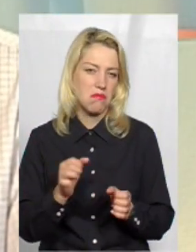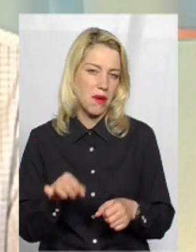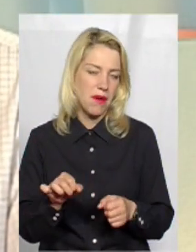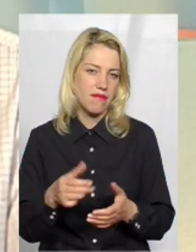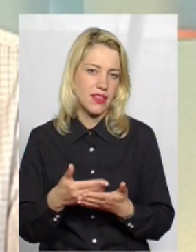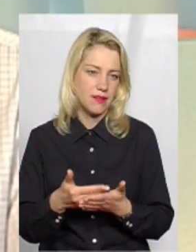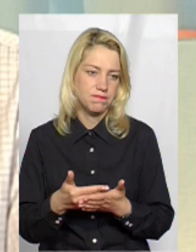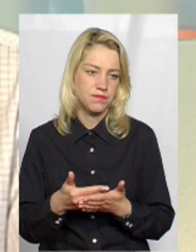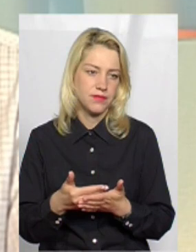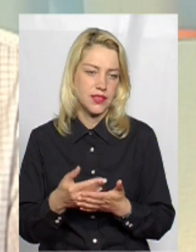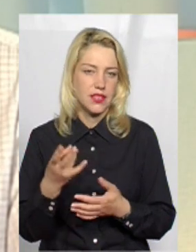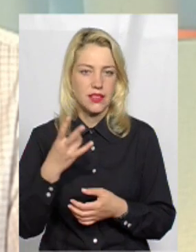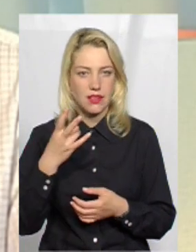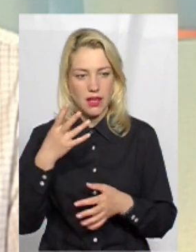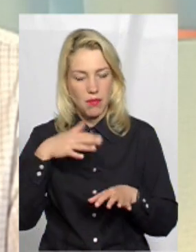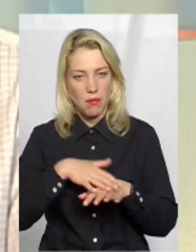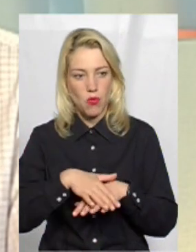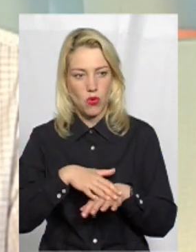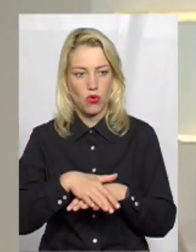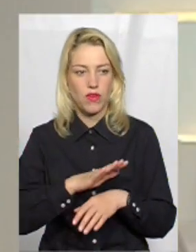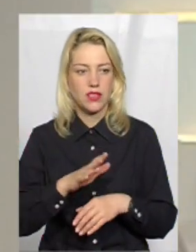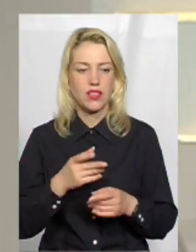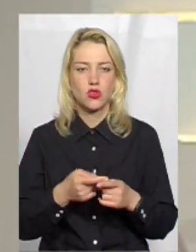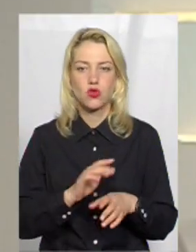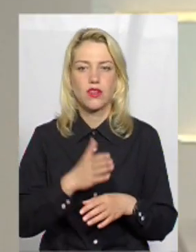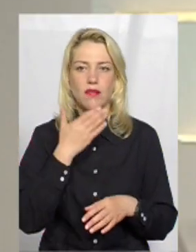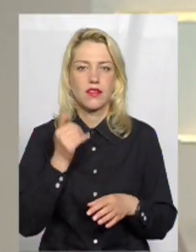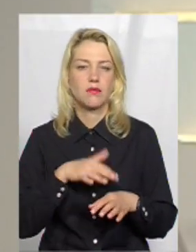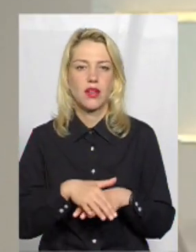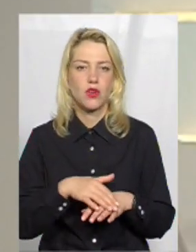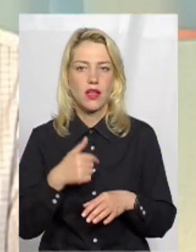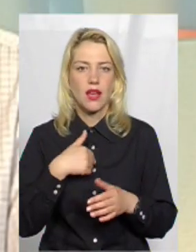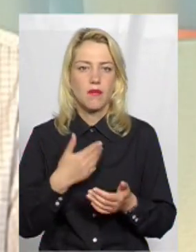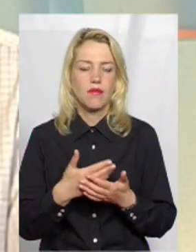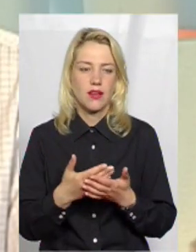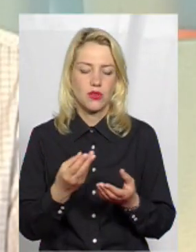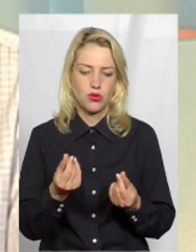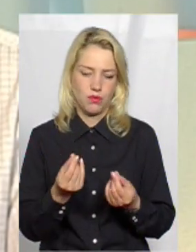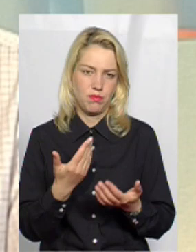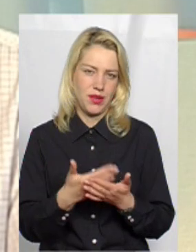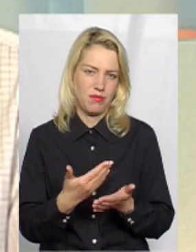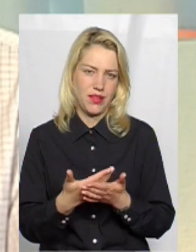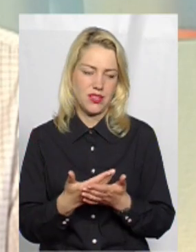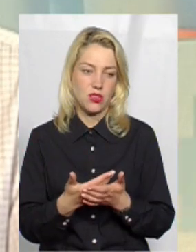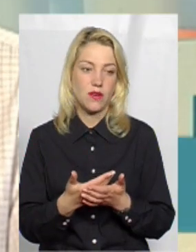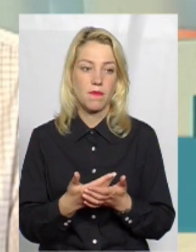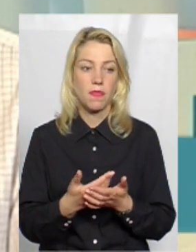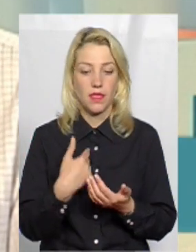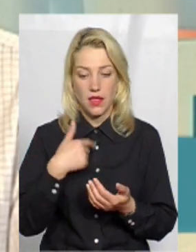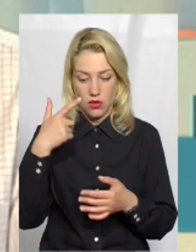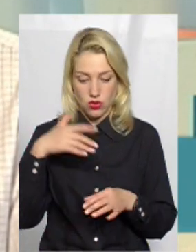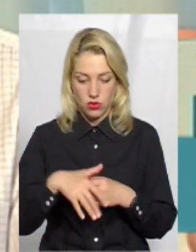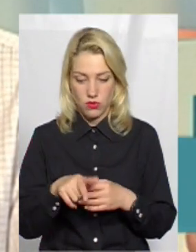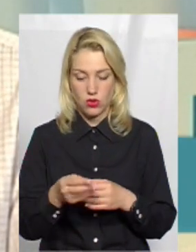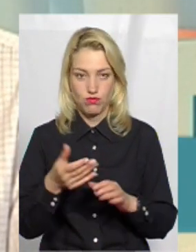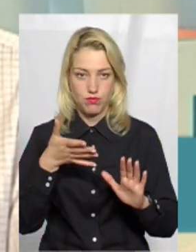треба зараз порахувати. Я не те, що не рахую бюджет, я маю приблизну суму, яку ти розумієш, що